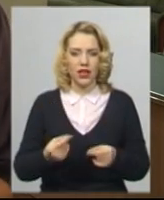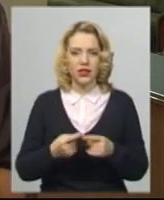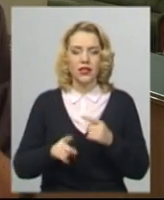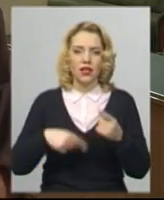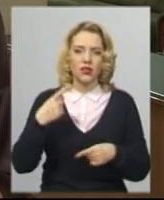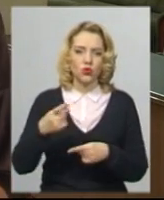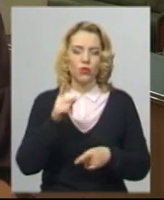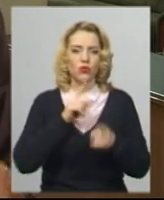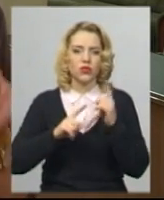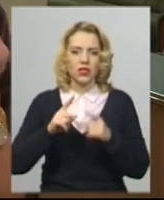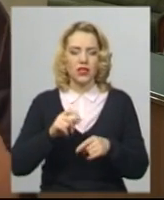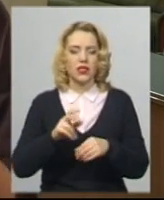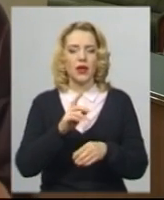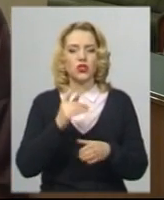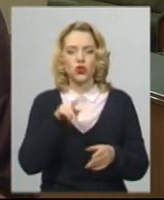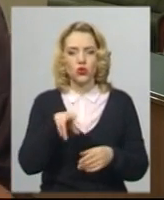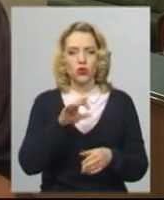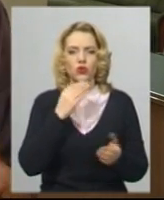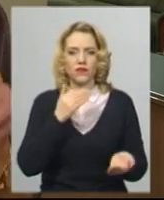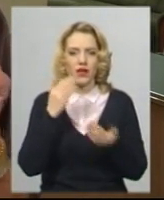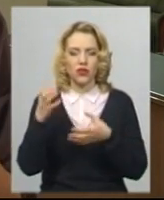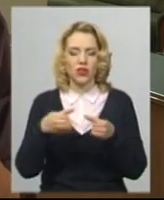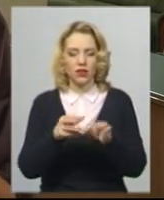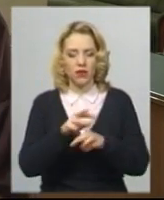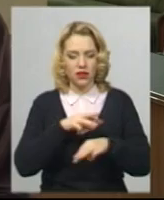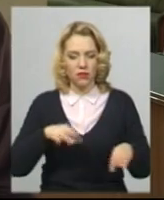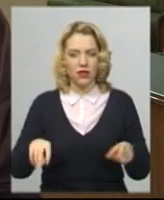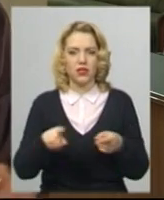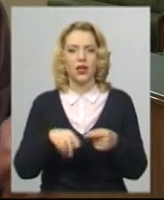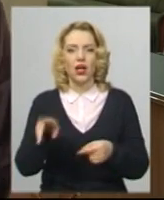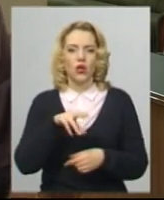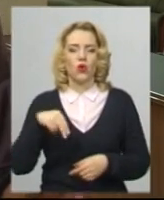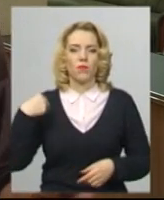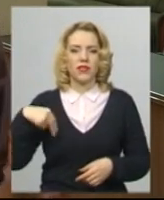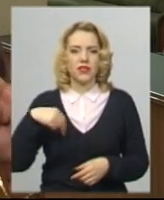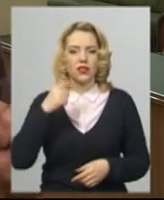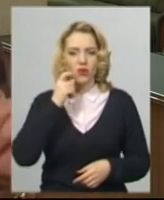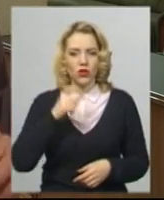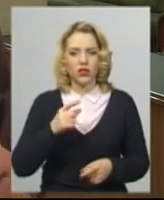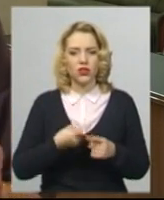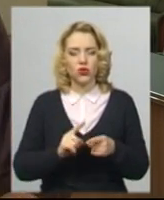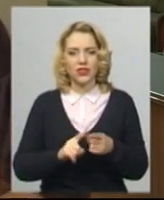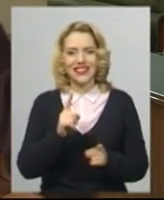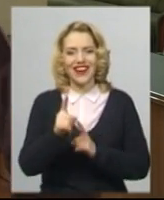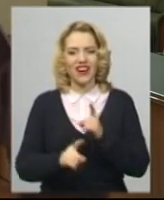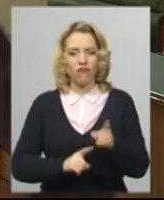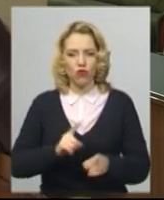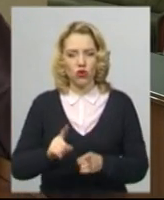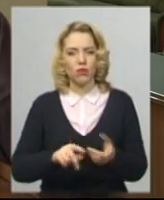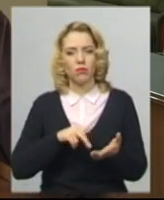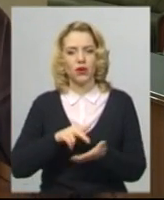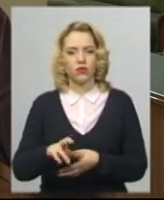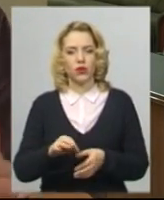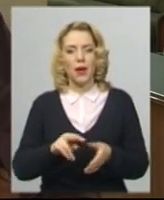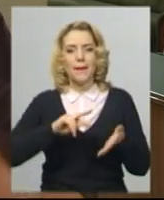питання щодо звернення до Кабінету міністрів, до президента України. Щоб ці реформи проходили